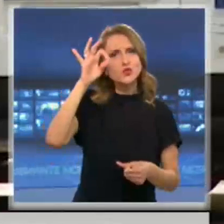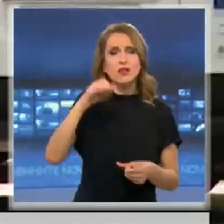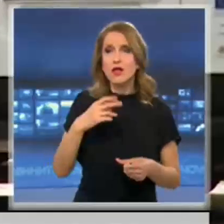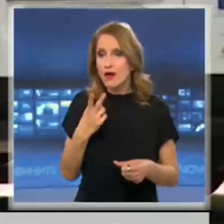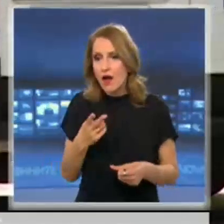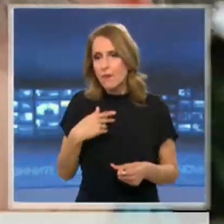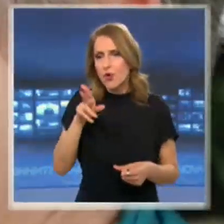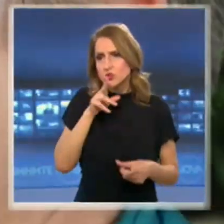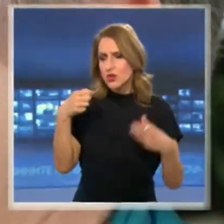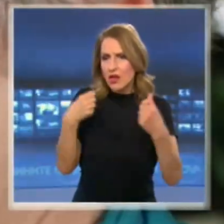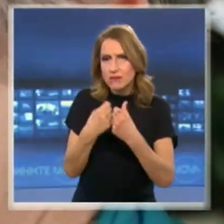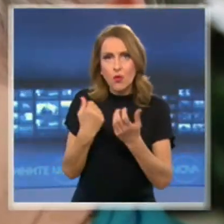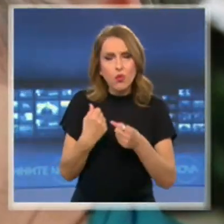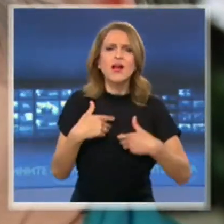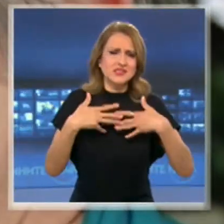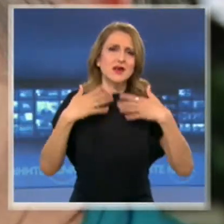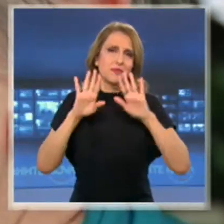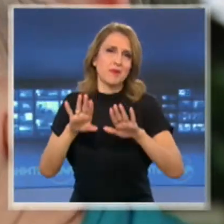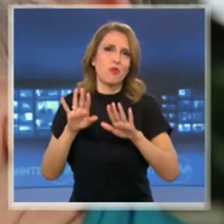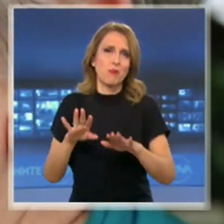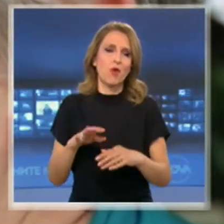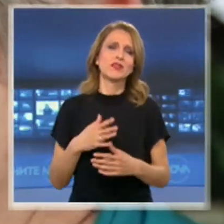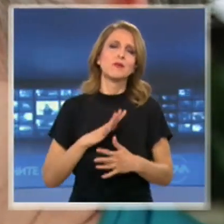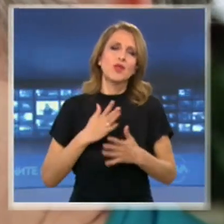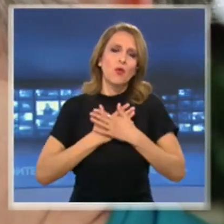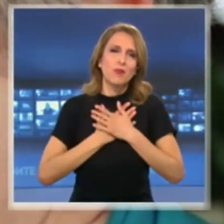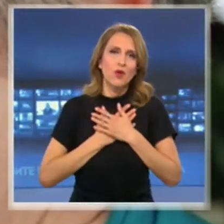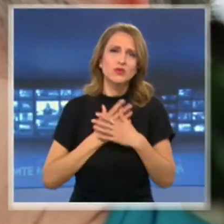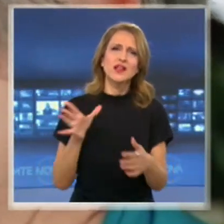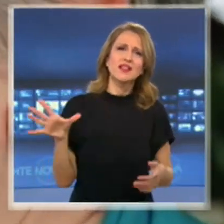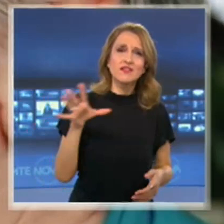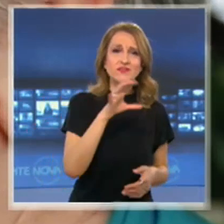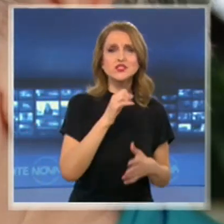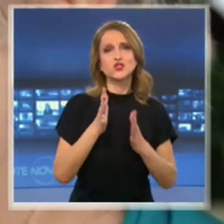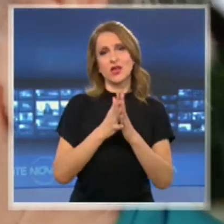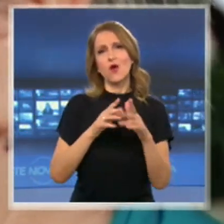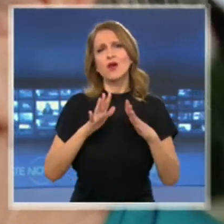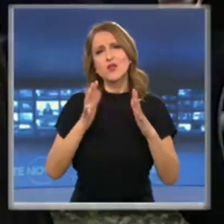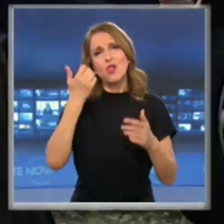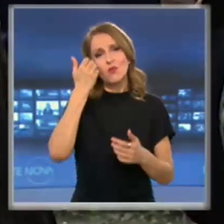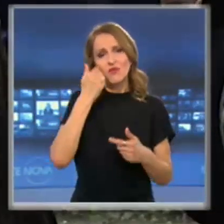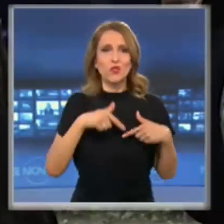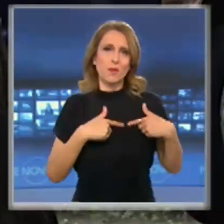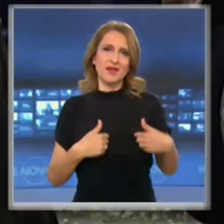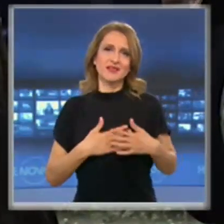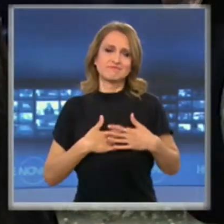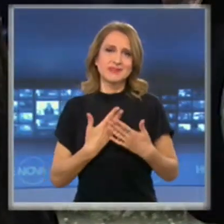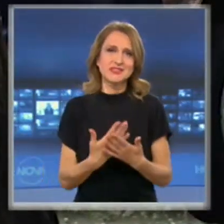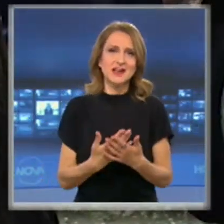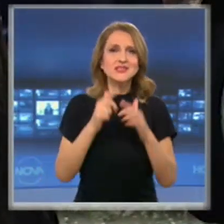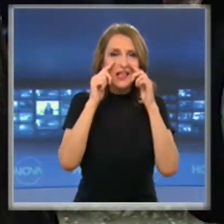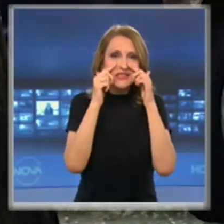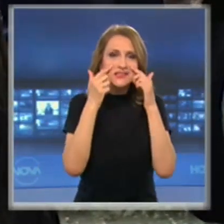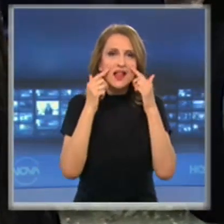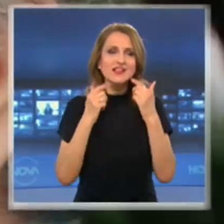помогне. Благодаря на всички тия хора. Толкова добри сърцати. Гръс. Сълзи от